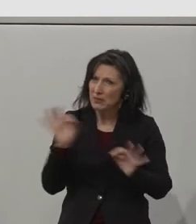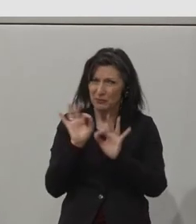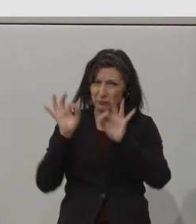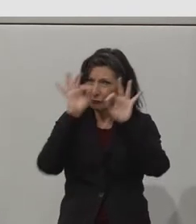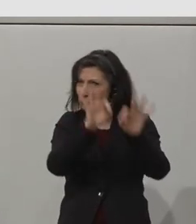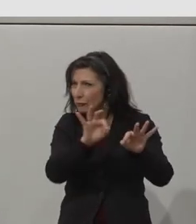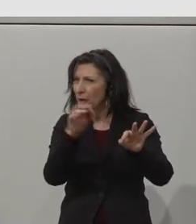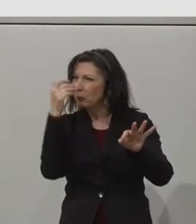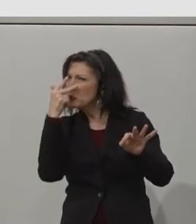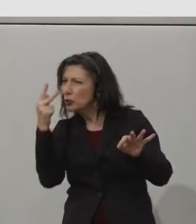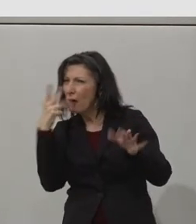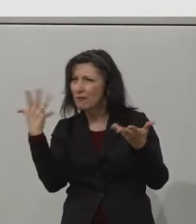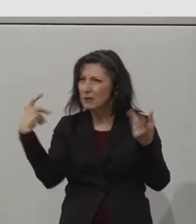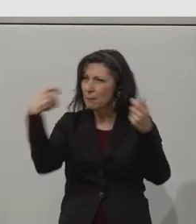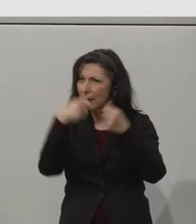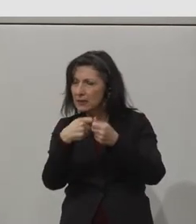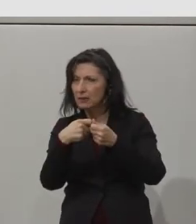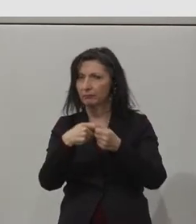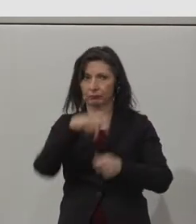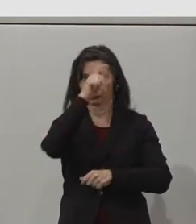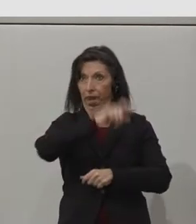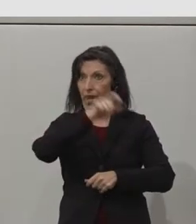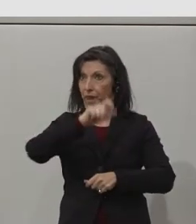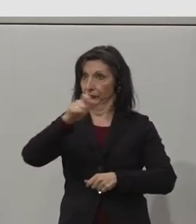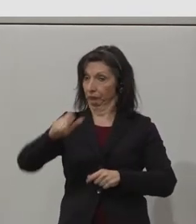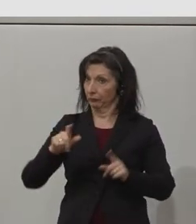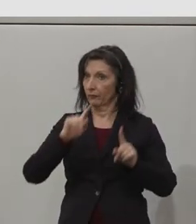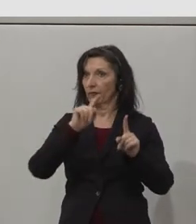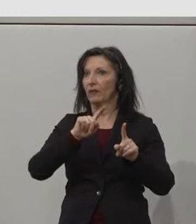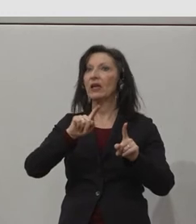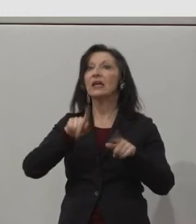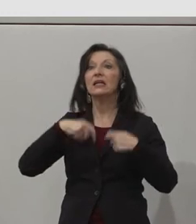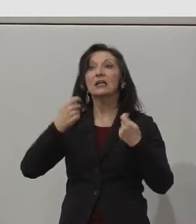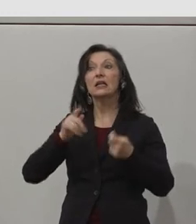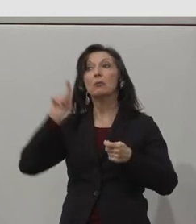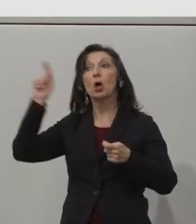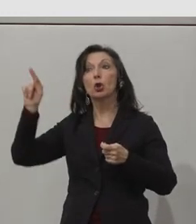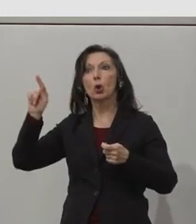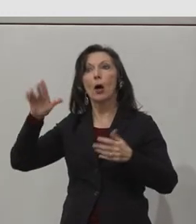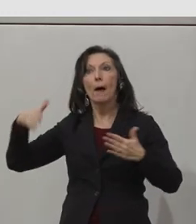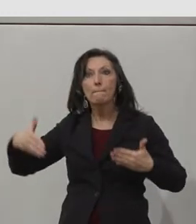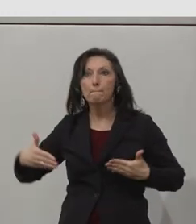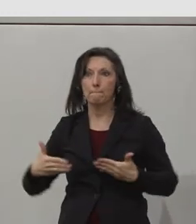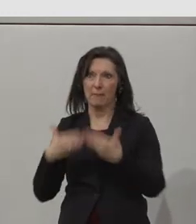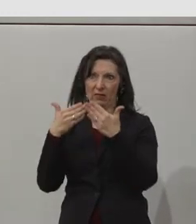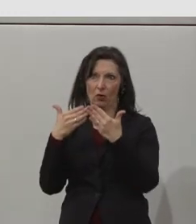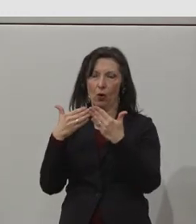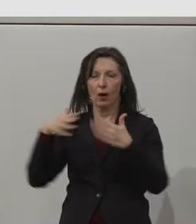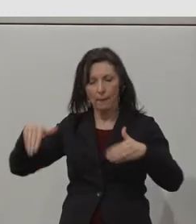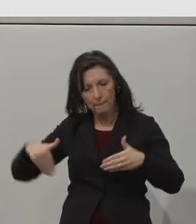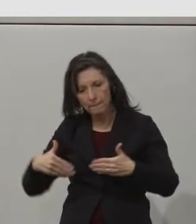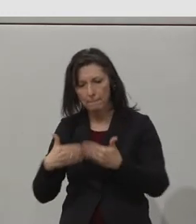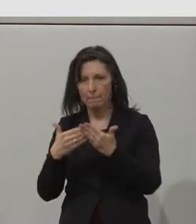They get support from mentors within each of the businesses. And this really is what is so critical about our programme,